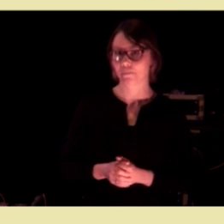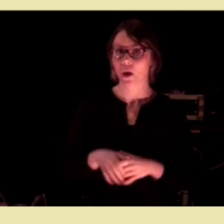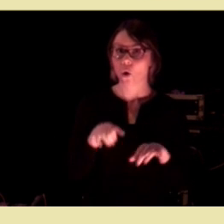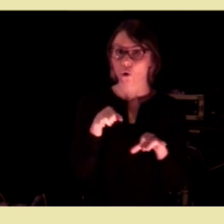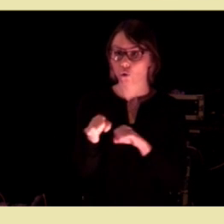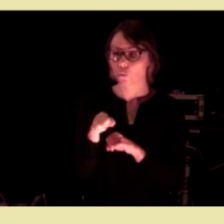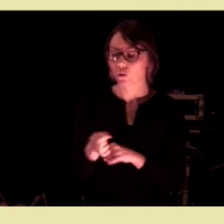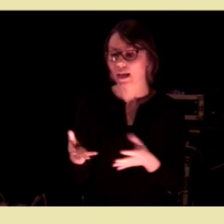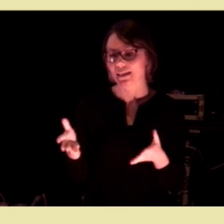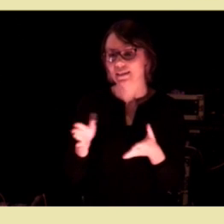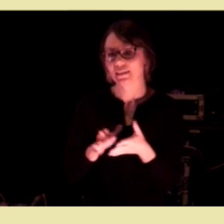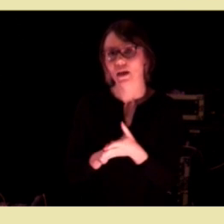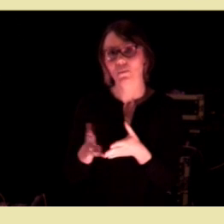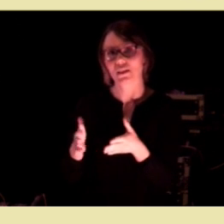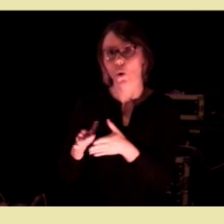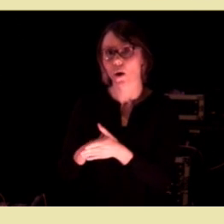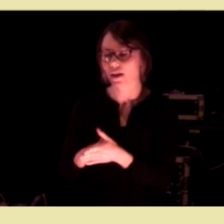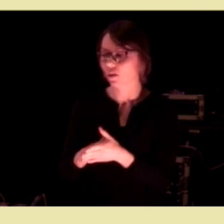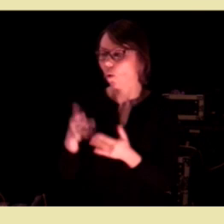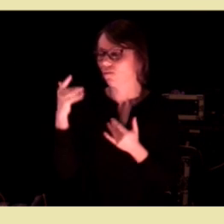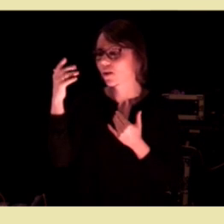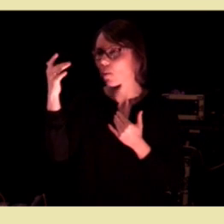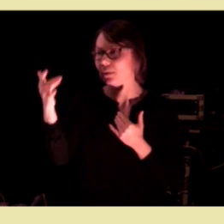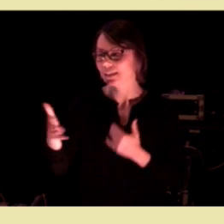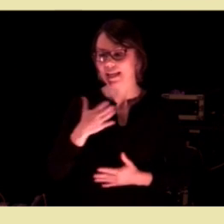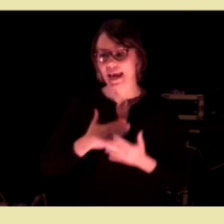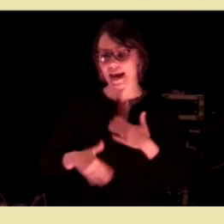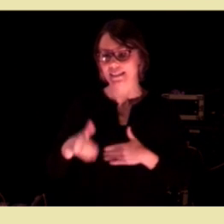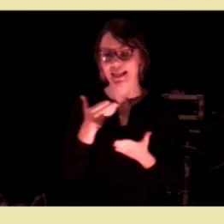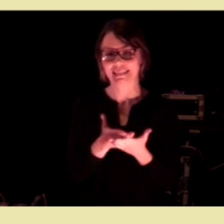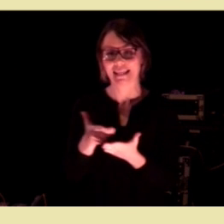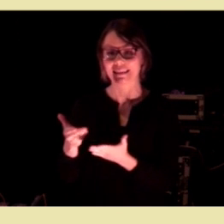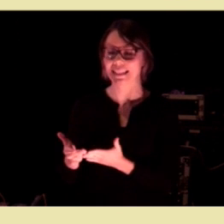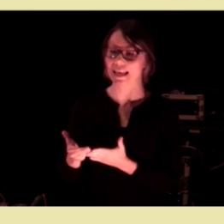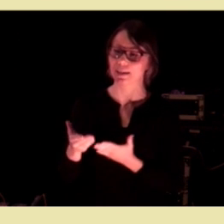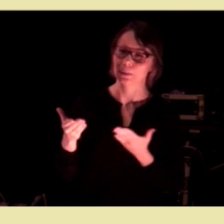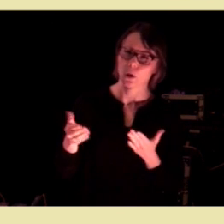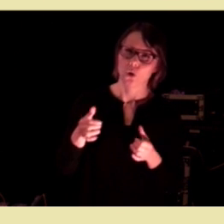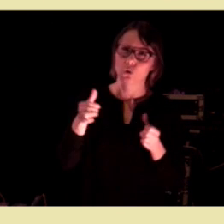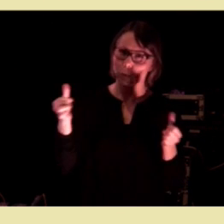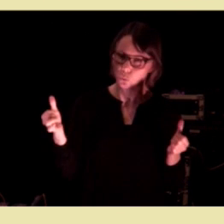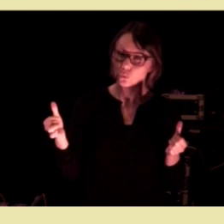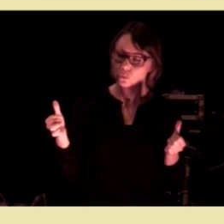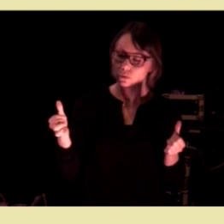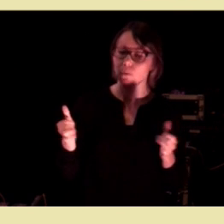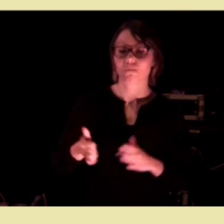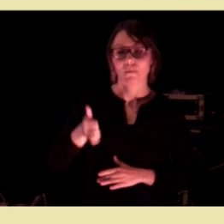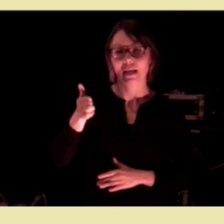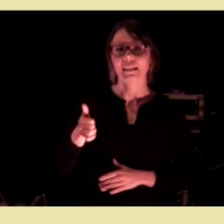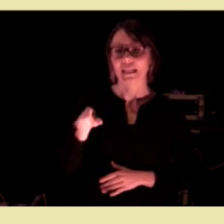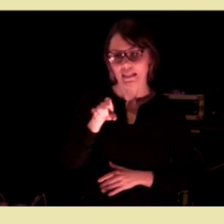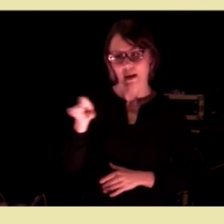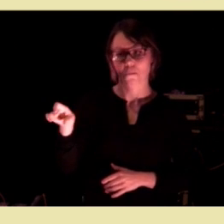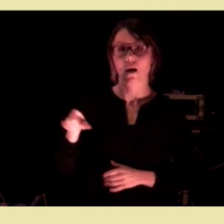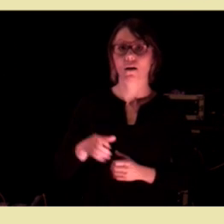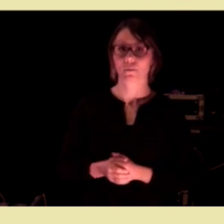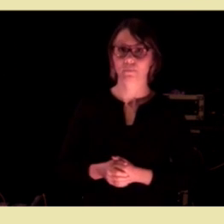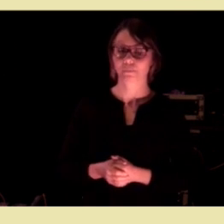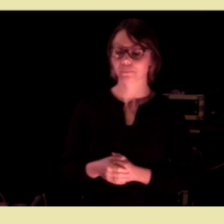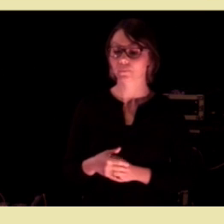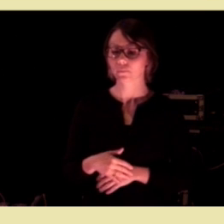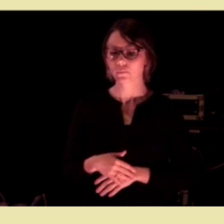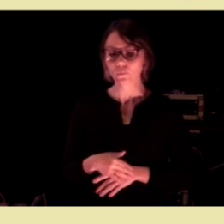Kommunesammenslåing og fremtidens helsetjenester, det er et stort, men også viktig tema. Og jeg